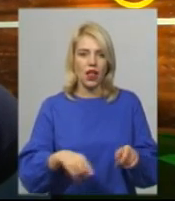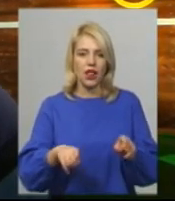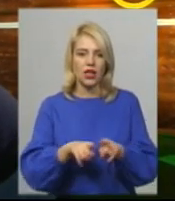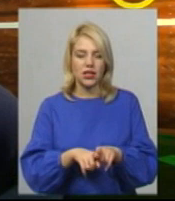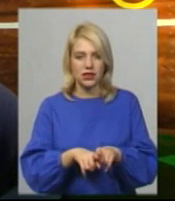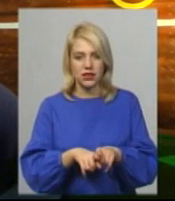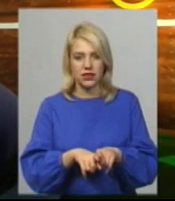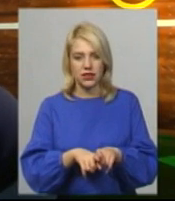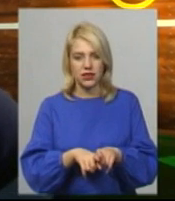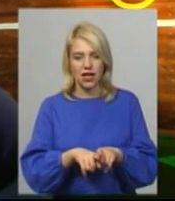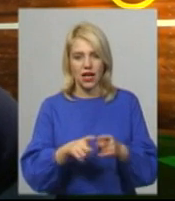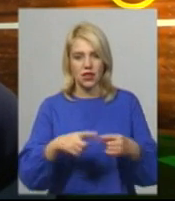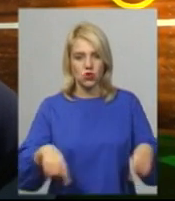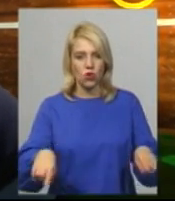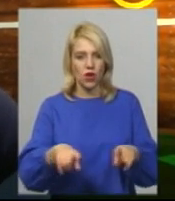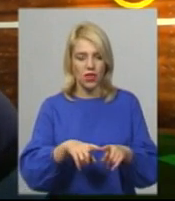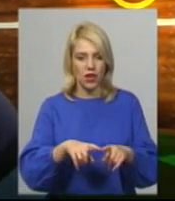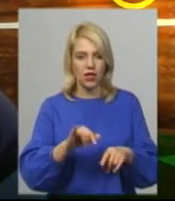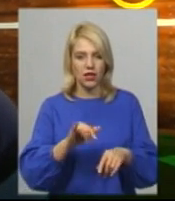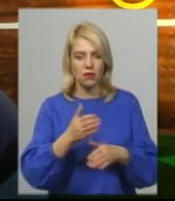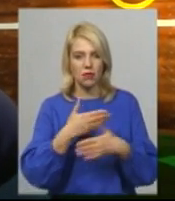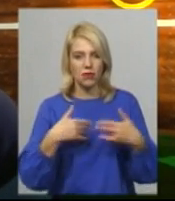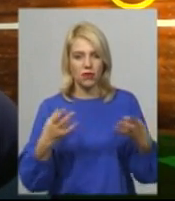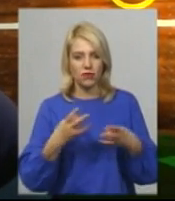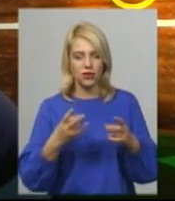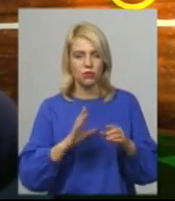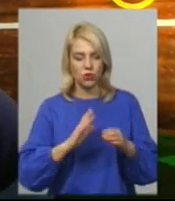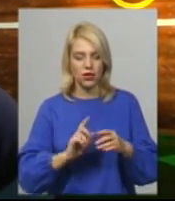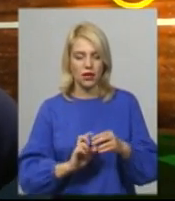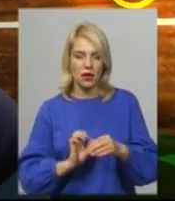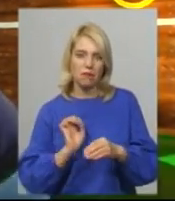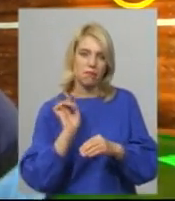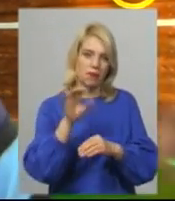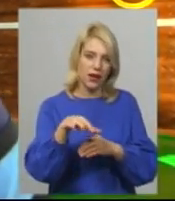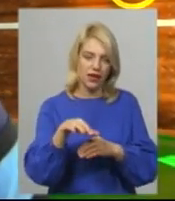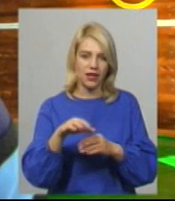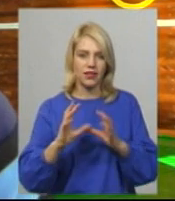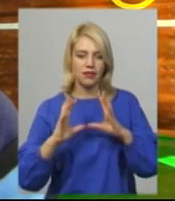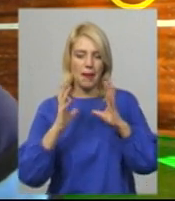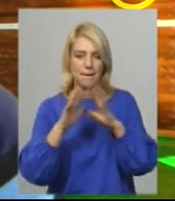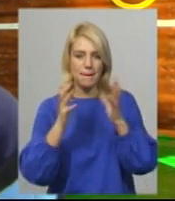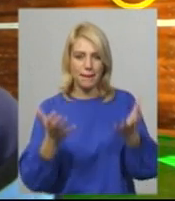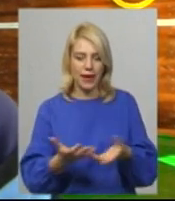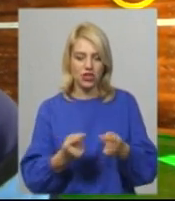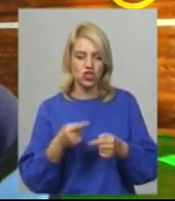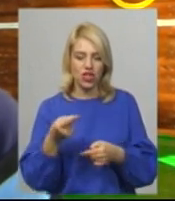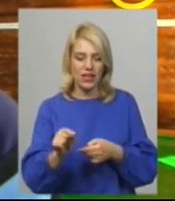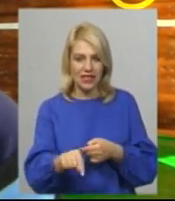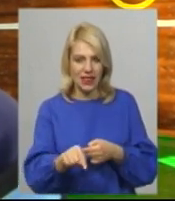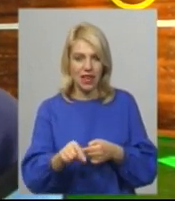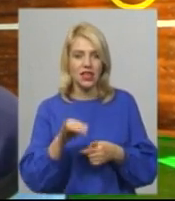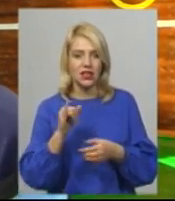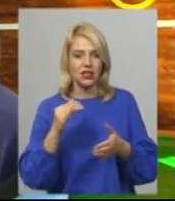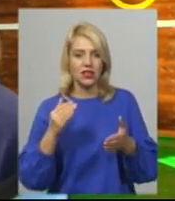фотозона, можна сказати, і ми мали перекинути м'яч через неї, і там ловили, і